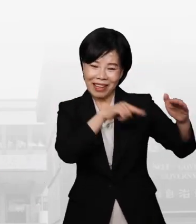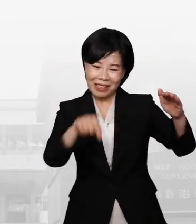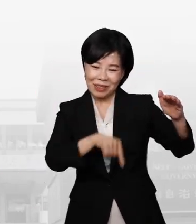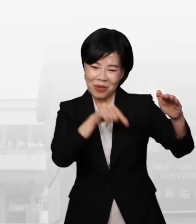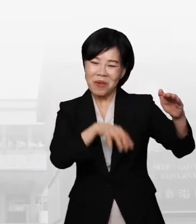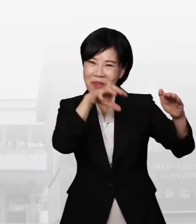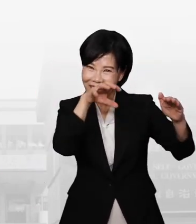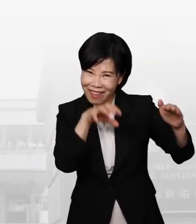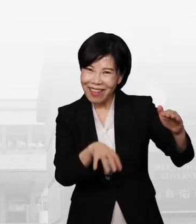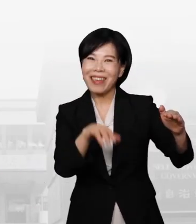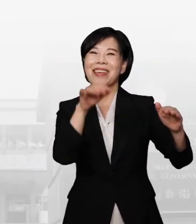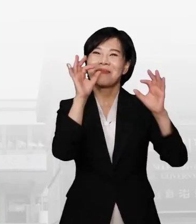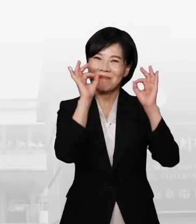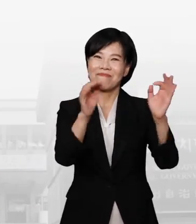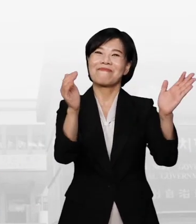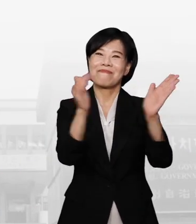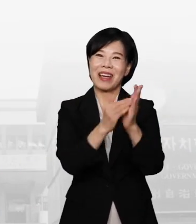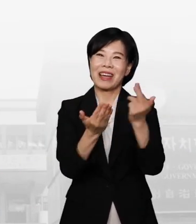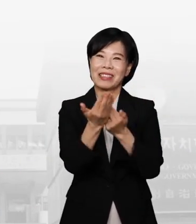속으로였습니다.